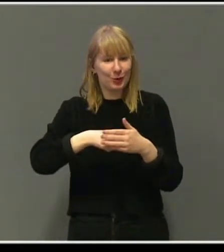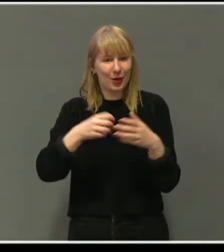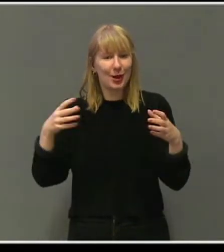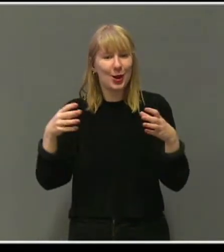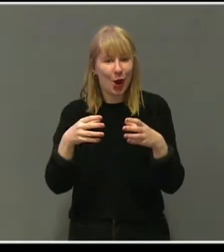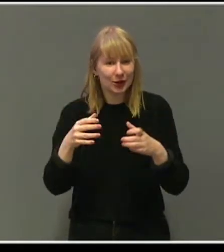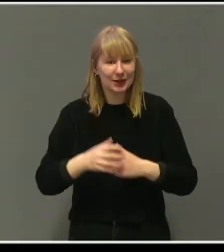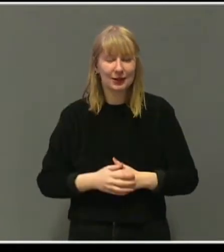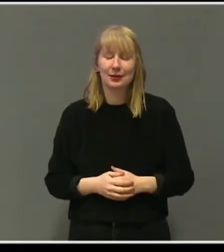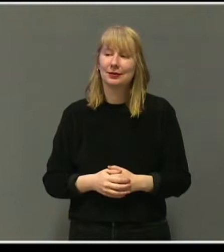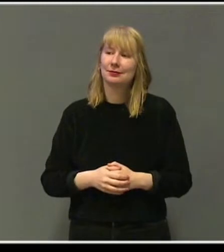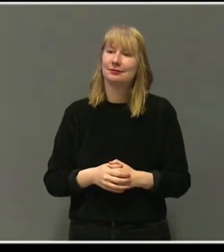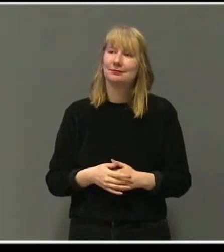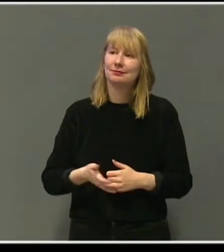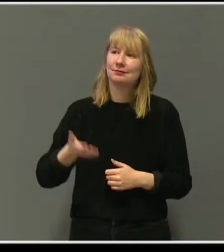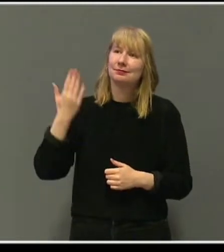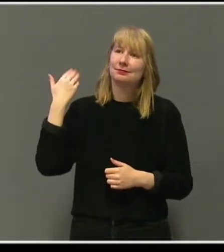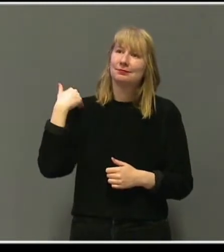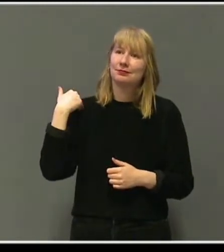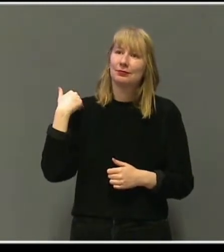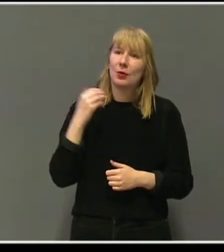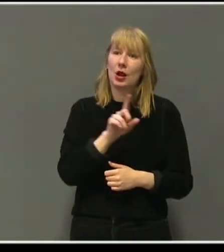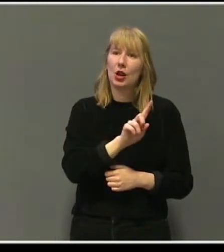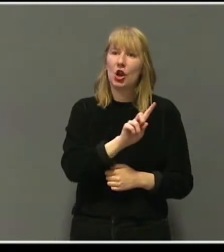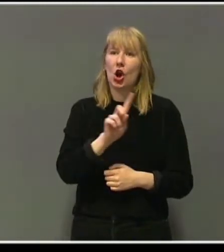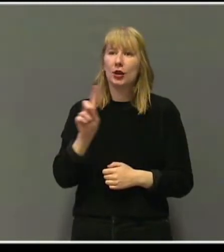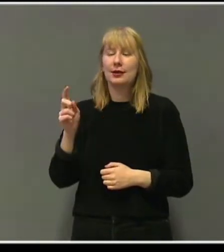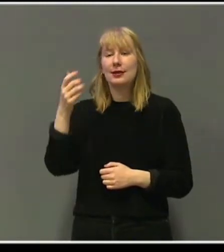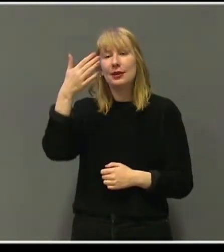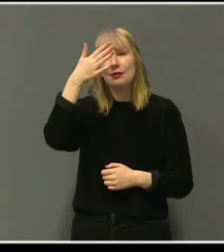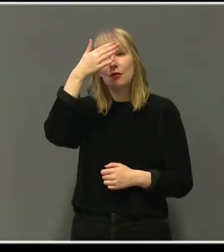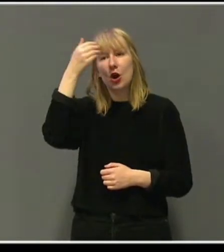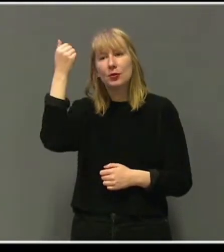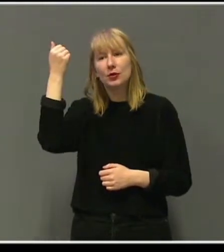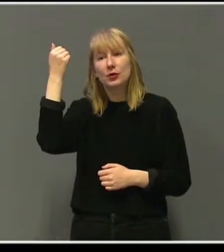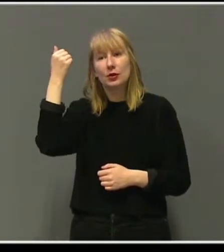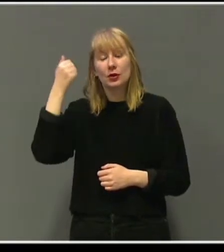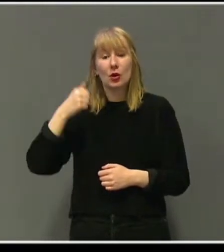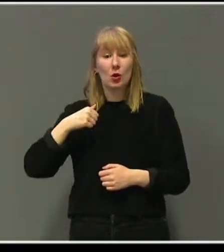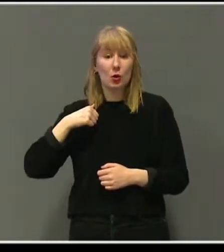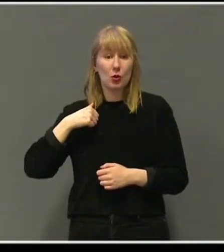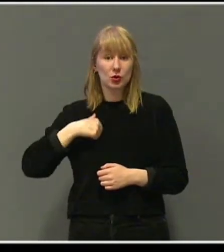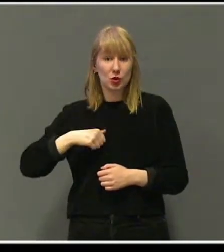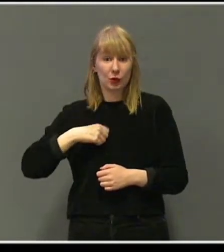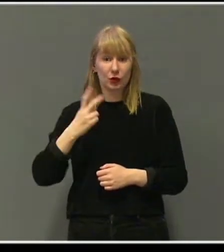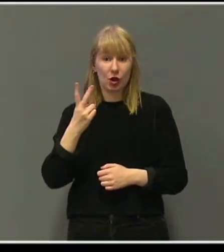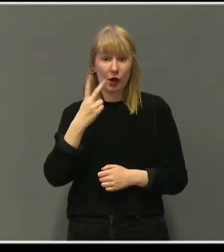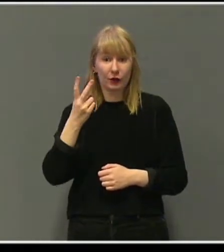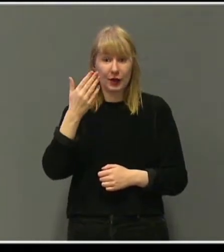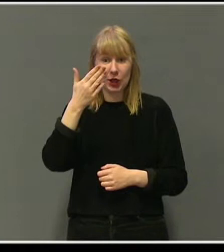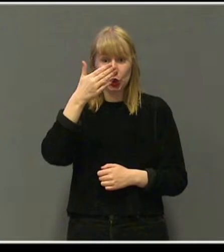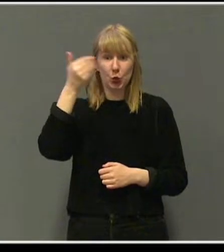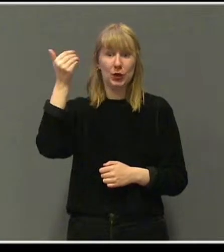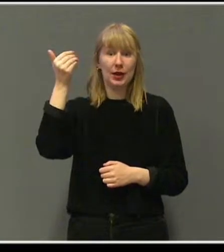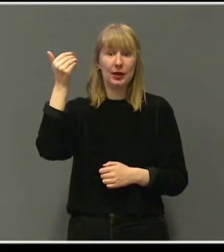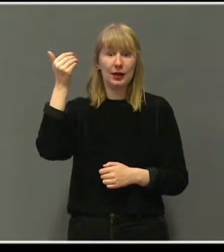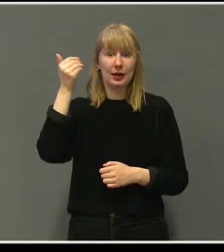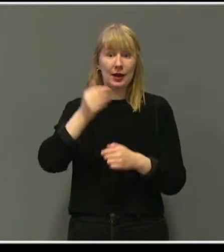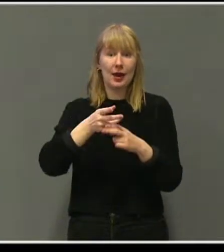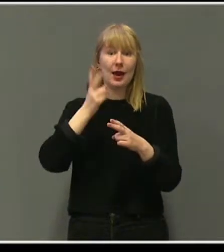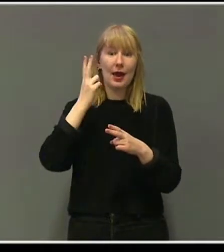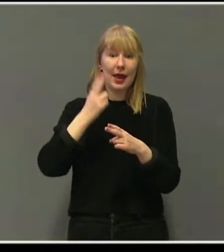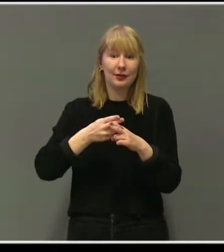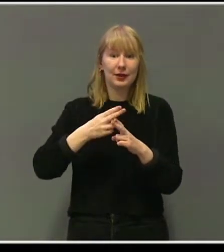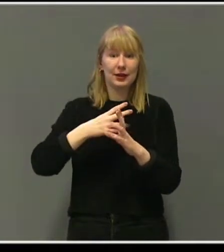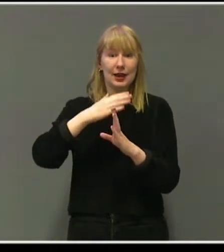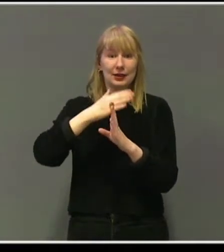Det hadde vært varmt i lang tid, men søndag 2. juli skyte til endelig, og